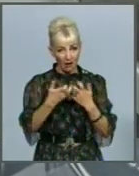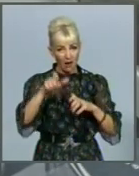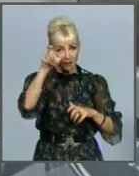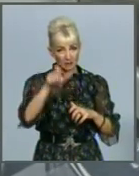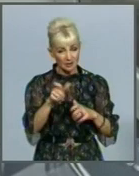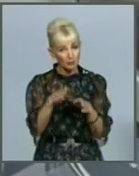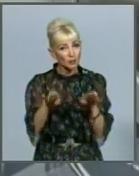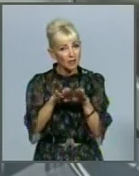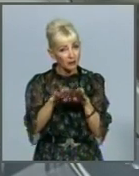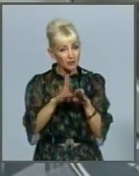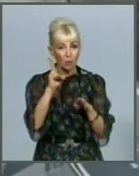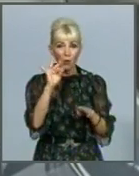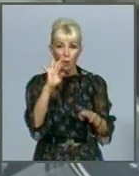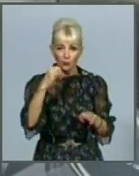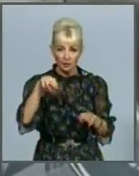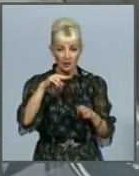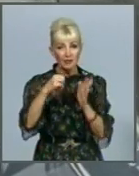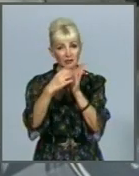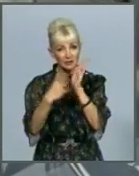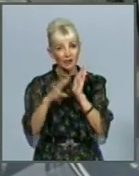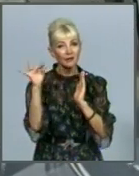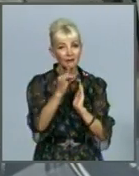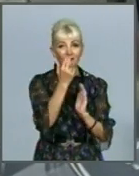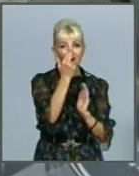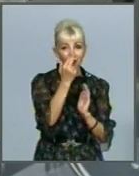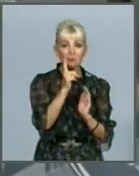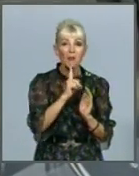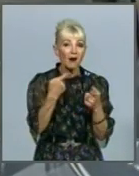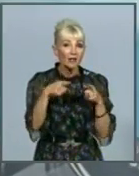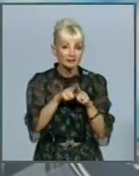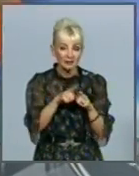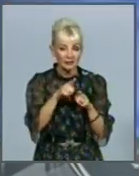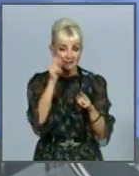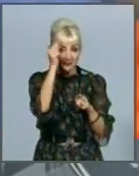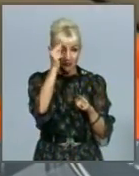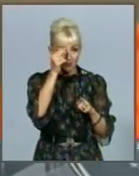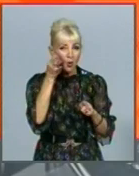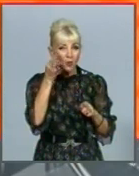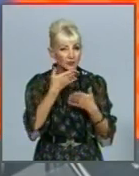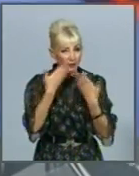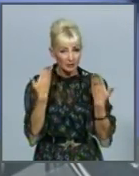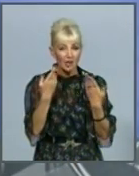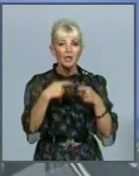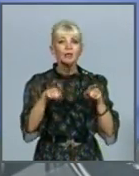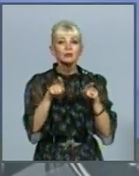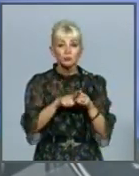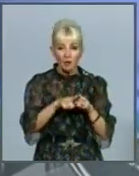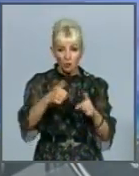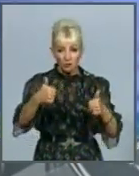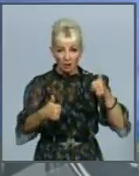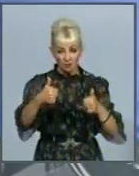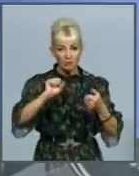COVID-19 і грипу, таких досліджень поки що немає. Але фахівці не виключають, що такий тандем може